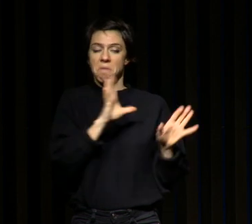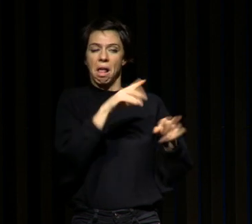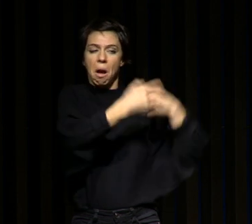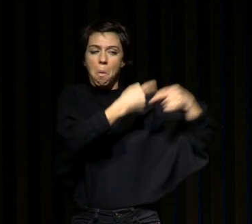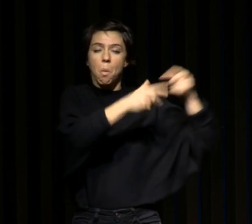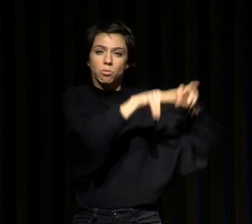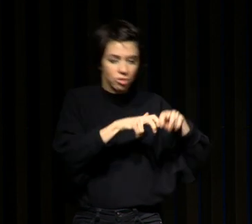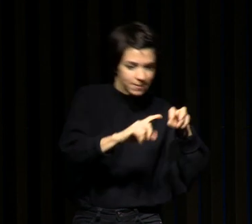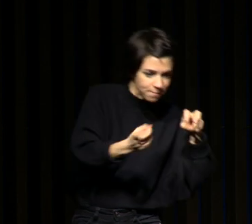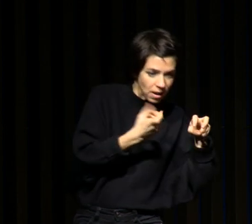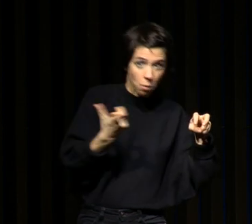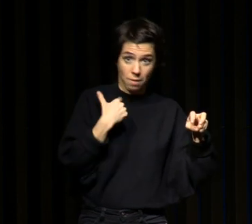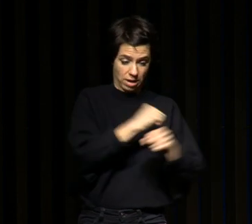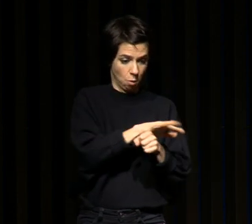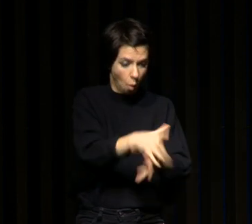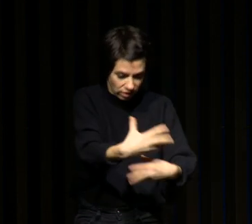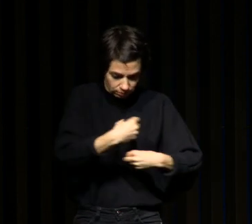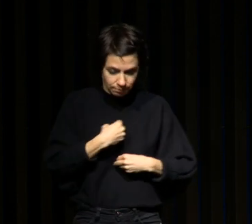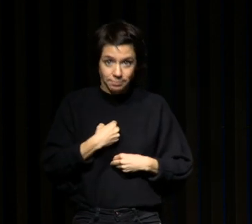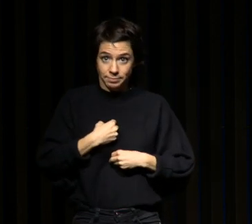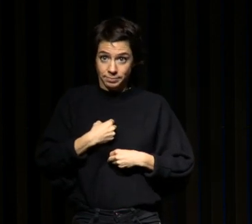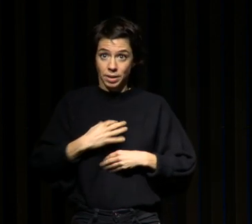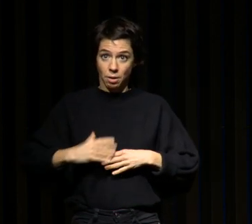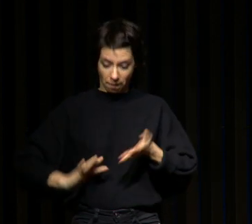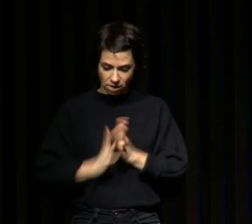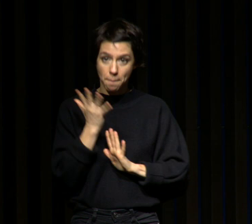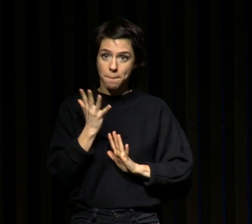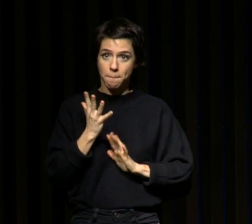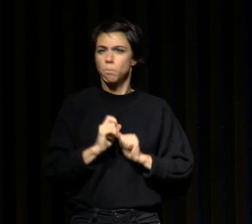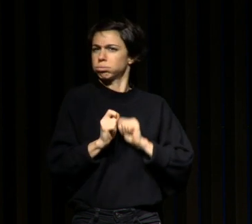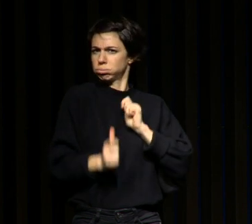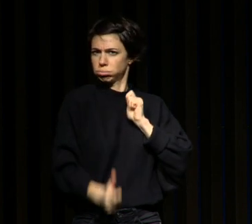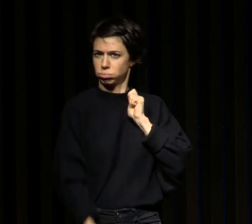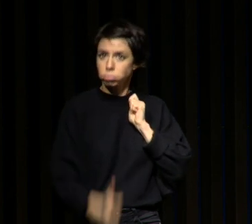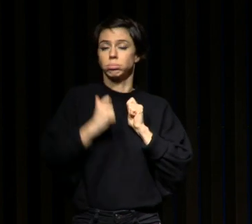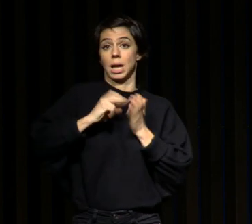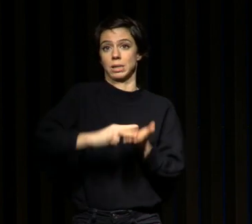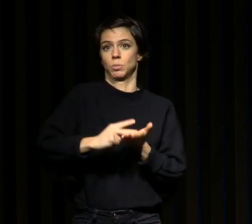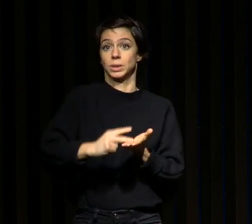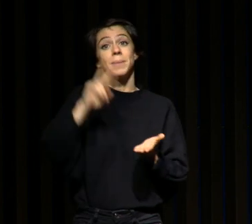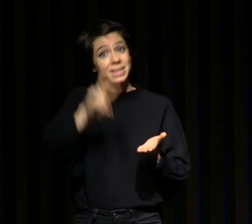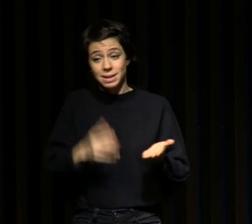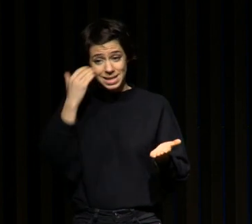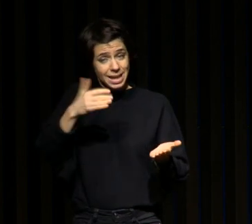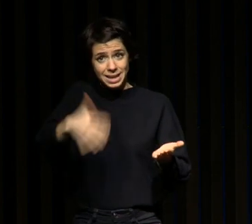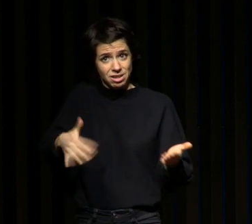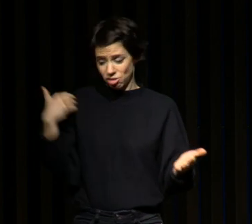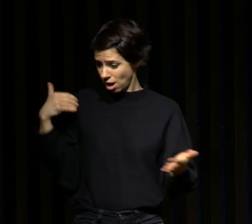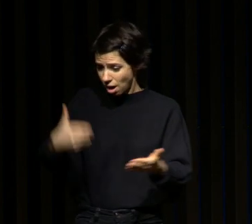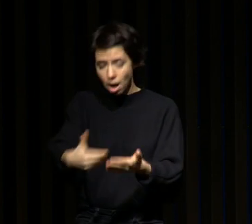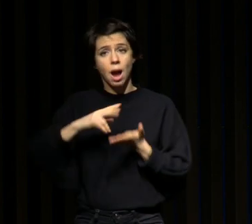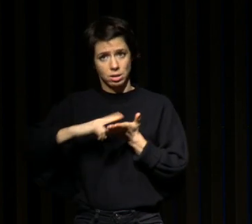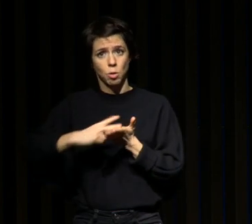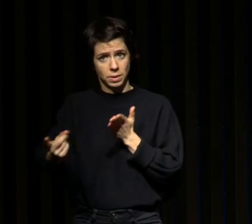cas on savait déjà que le stress psychosocial c'était un facteur de survenue de l'insomnie mais on en rajoute une